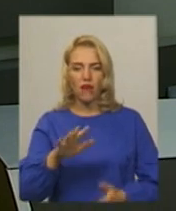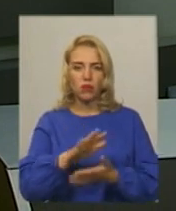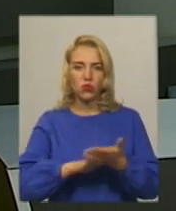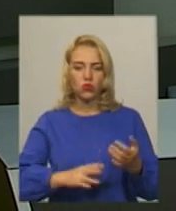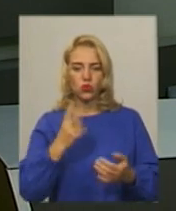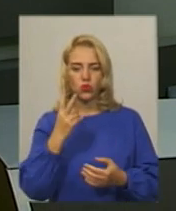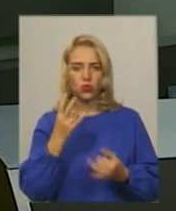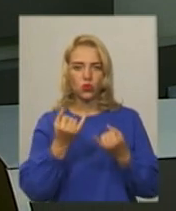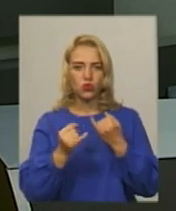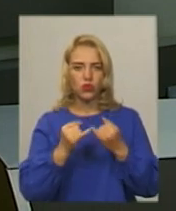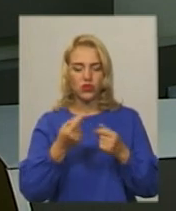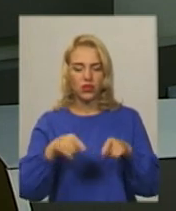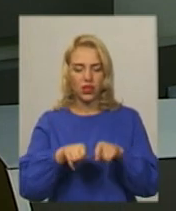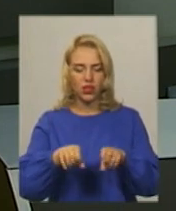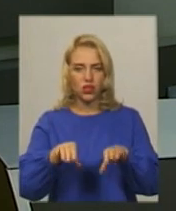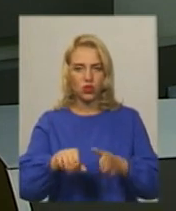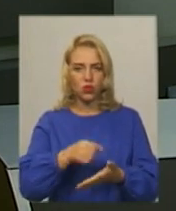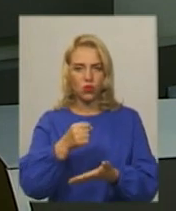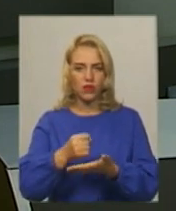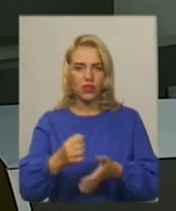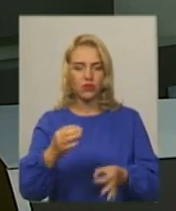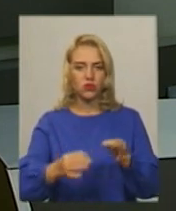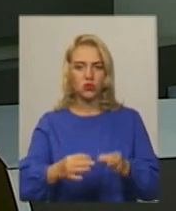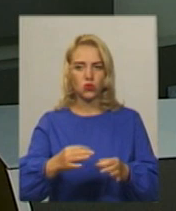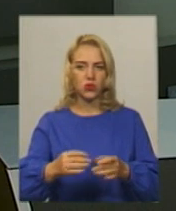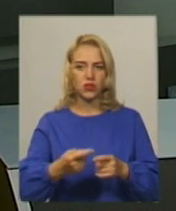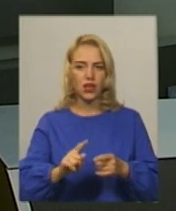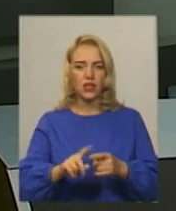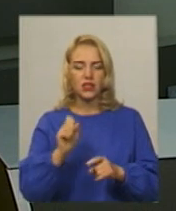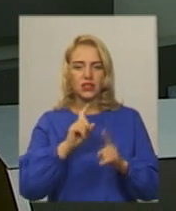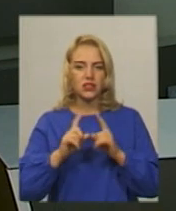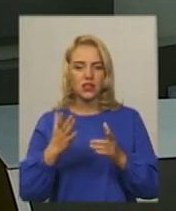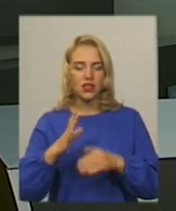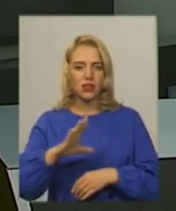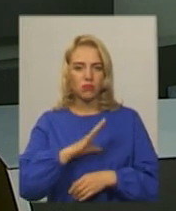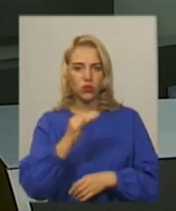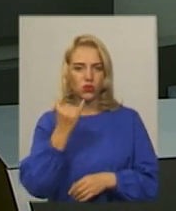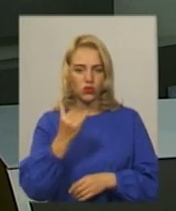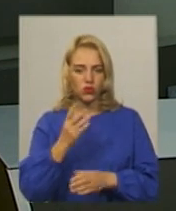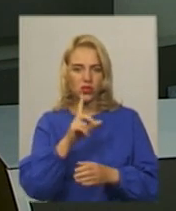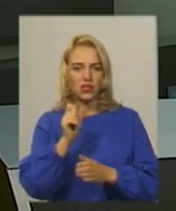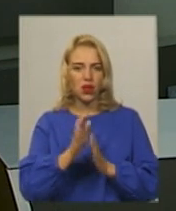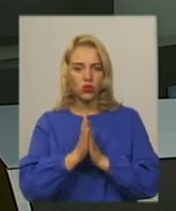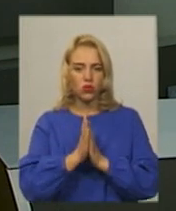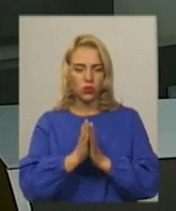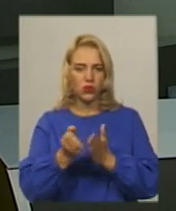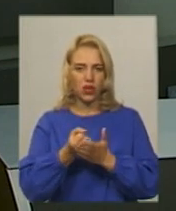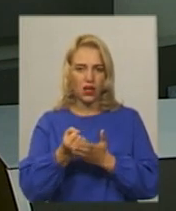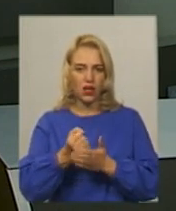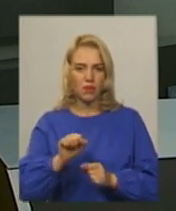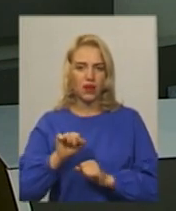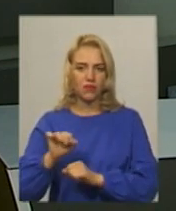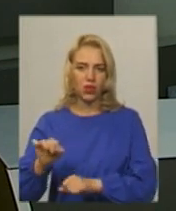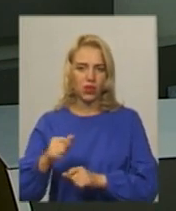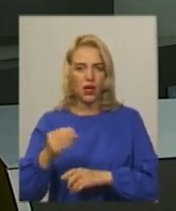Таке рішення ухвалив суддя Хмельницького міськрайонного суду На засідання, яке відбулося сьогодні, за клопотанням адвоката, підозрюваного екс